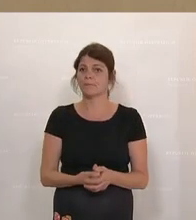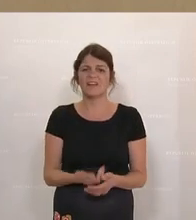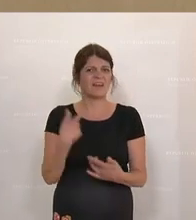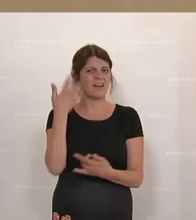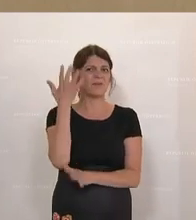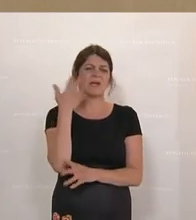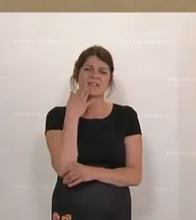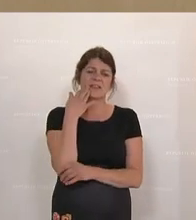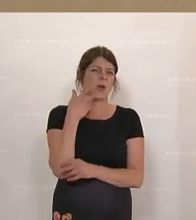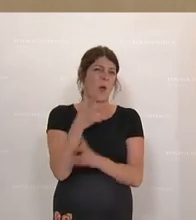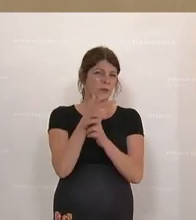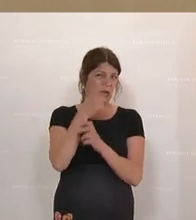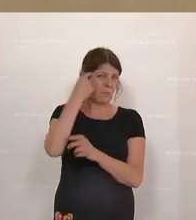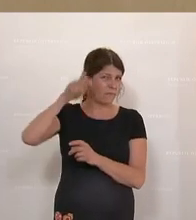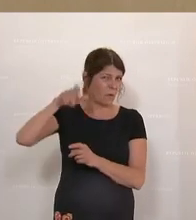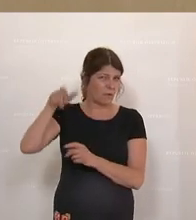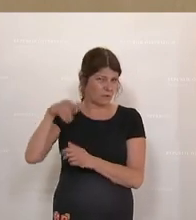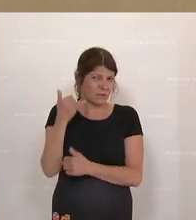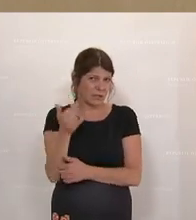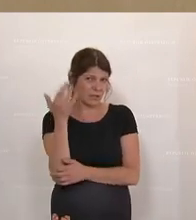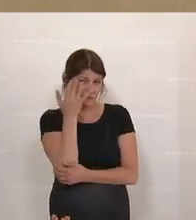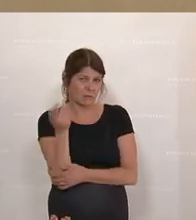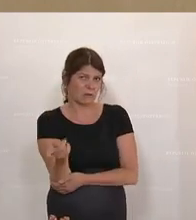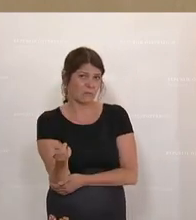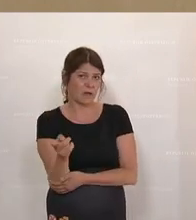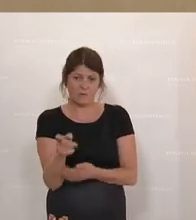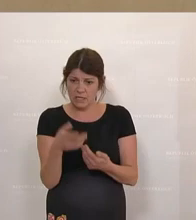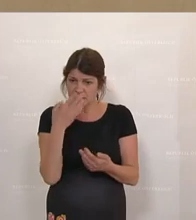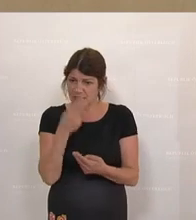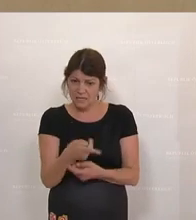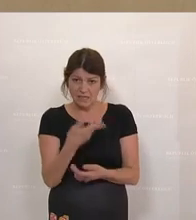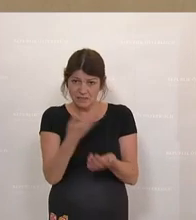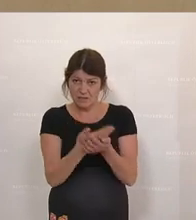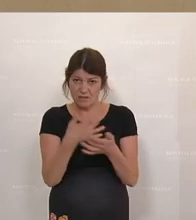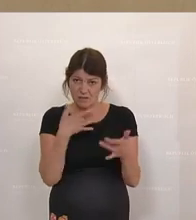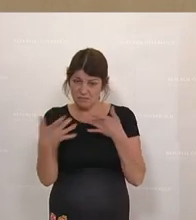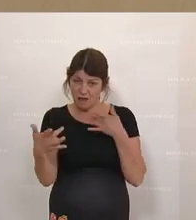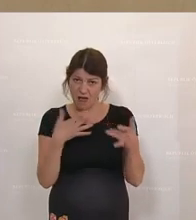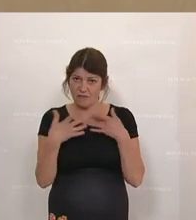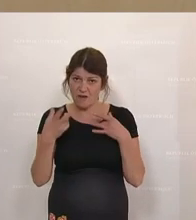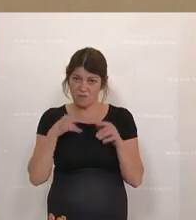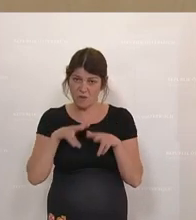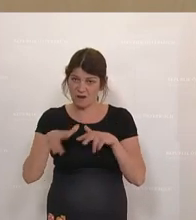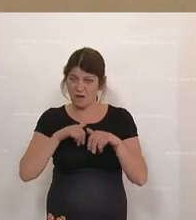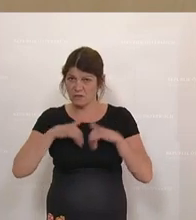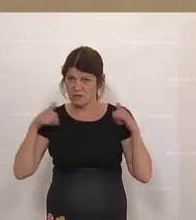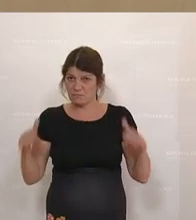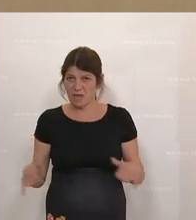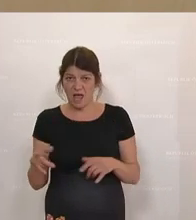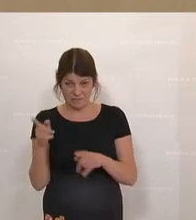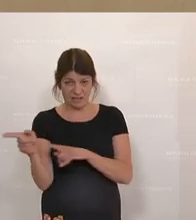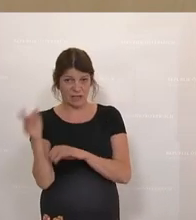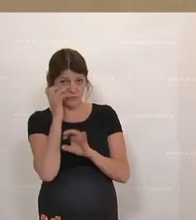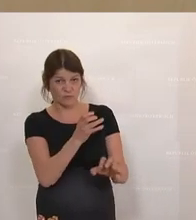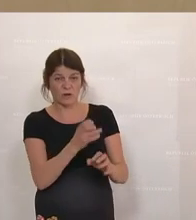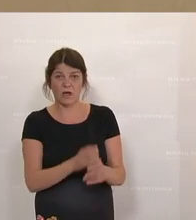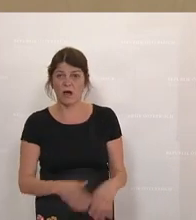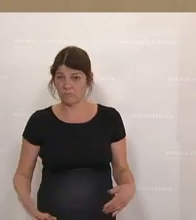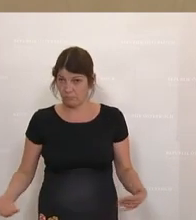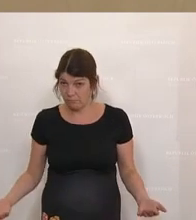nicht, was sich die österreichische Bevölkerung denkt, wenn sie dieses Schauspiel von der Regierungsbank heute mitverfolgt hat.